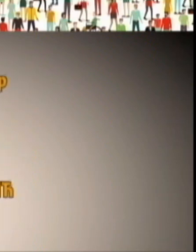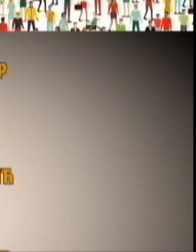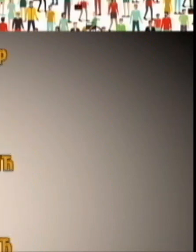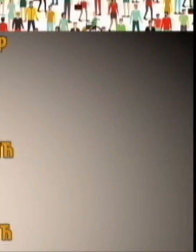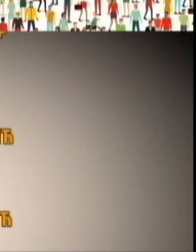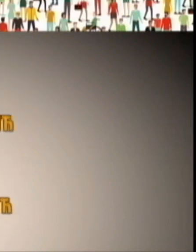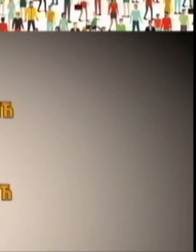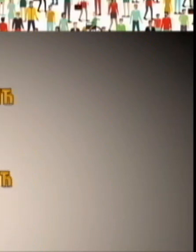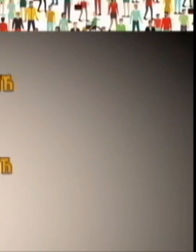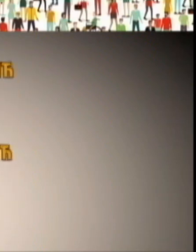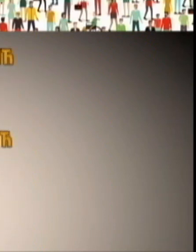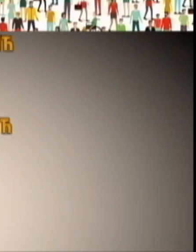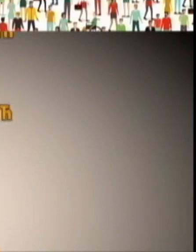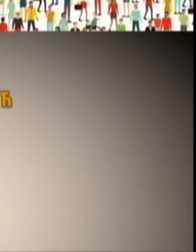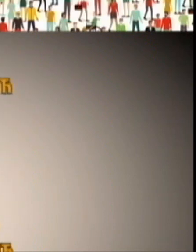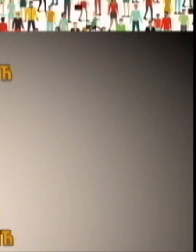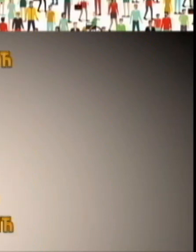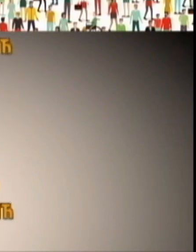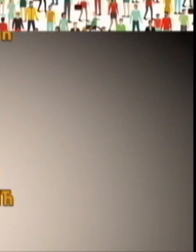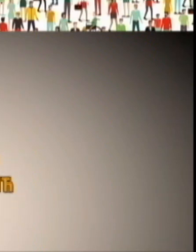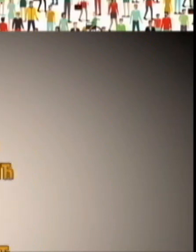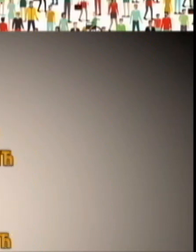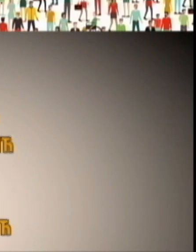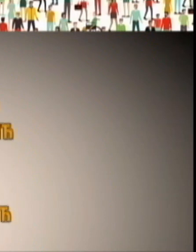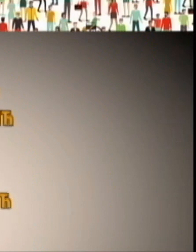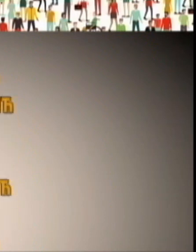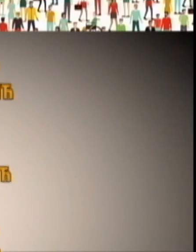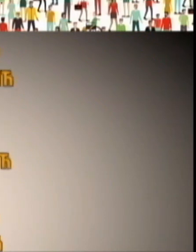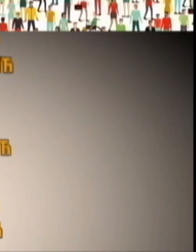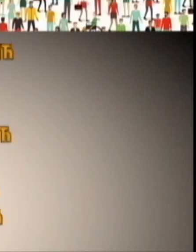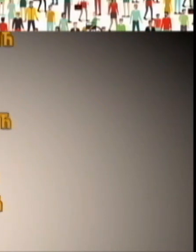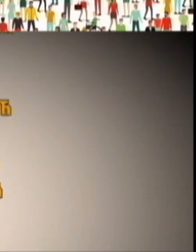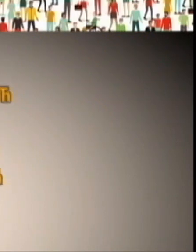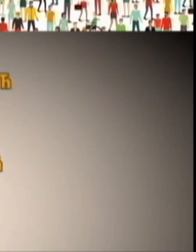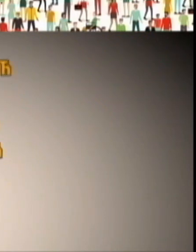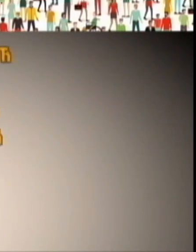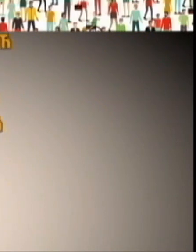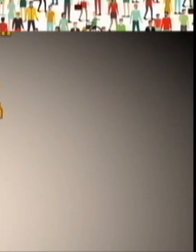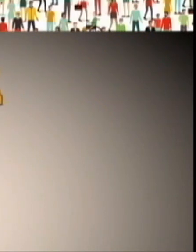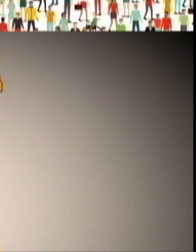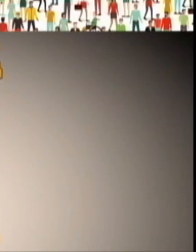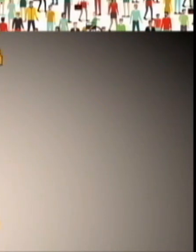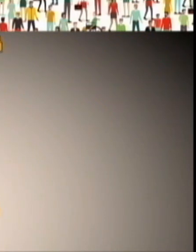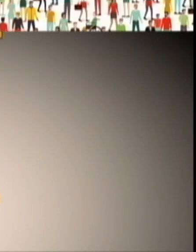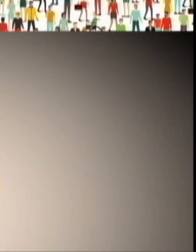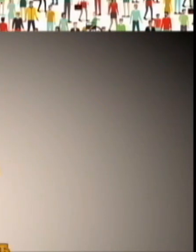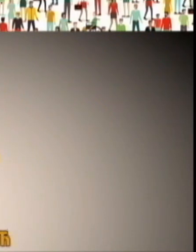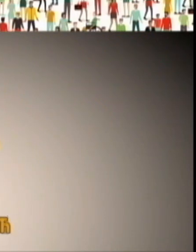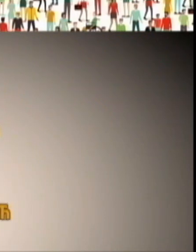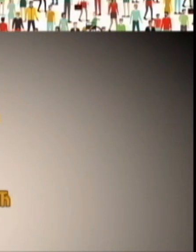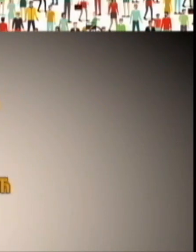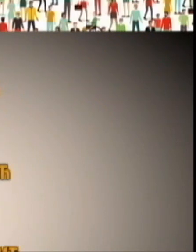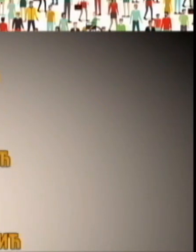Ovo je zemlja za nas Ovo je zemlja za sve rešini